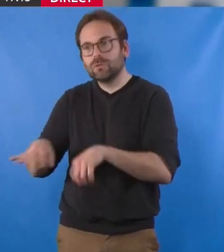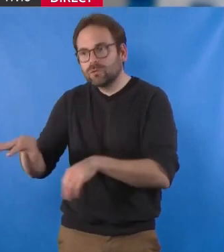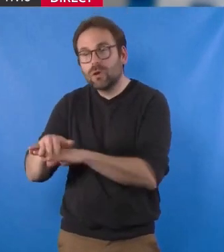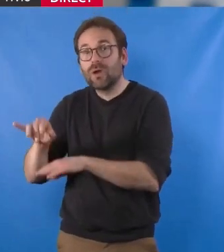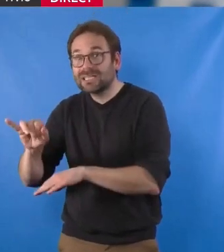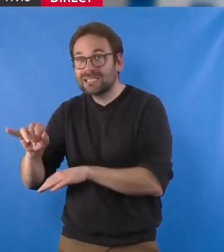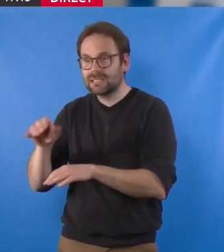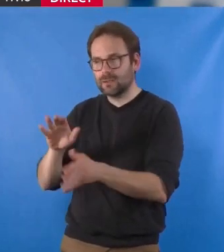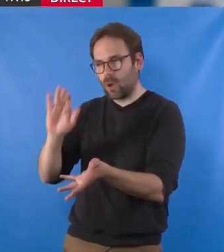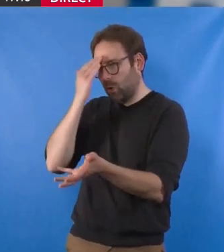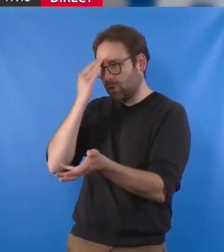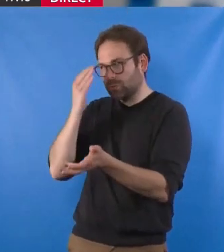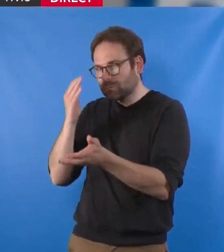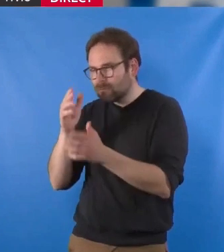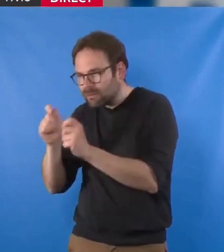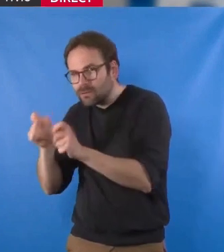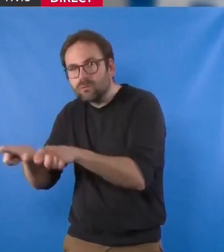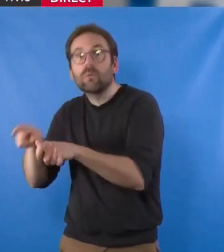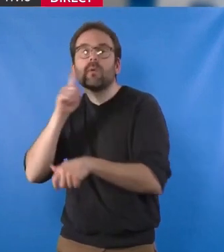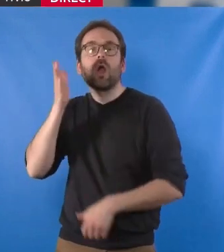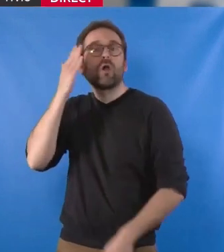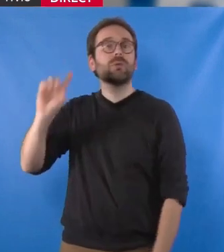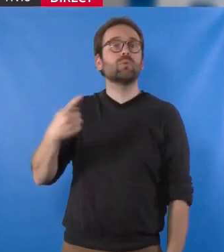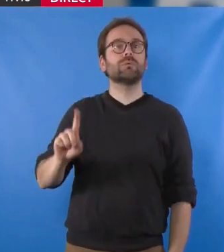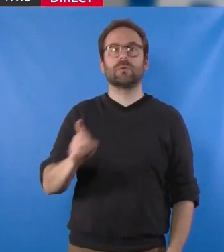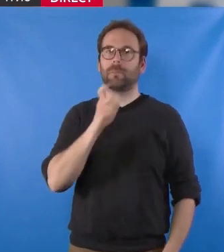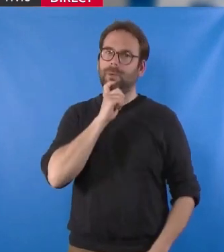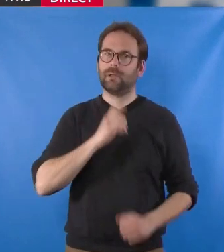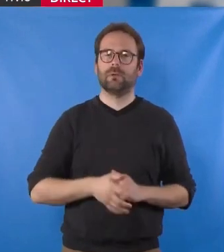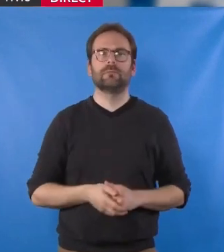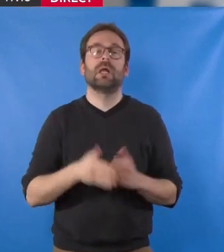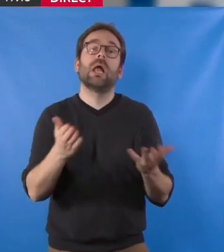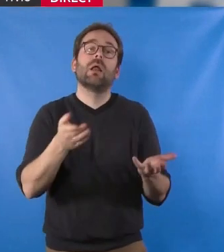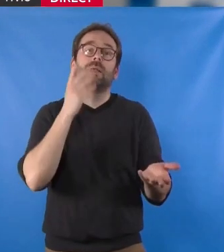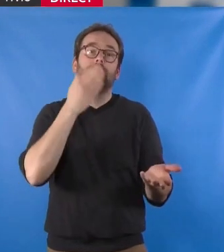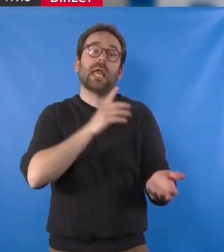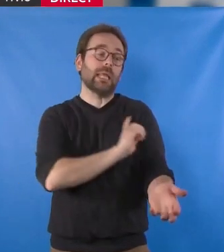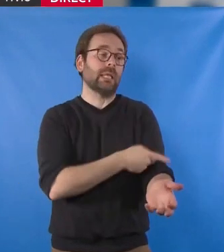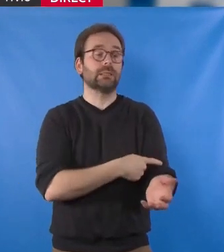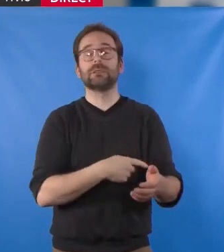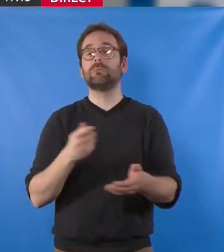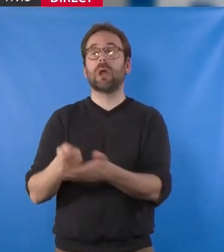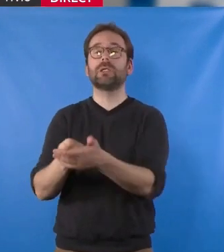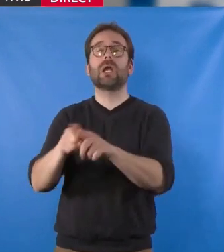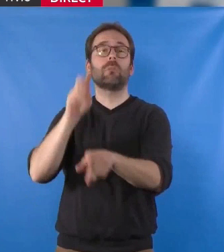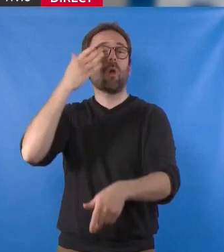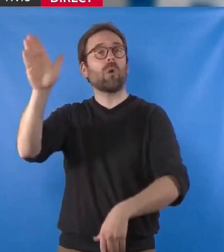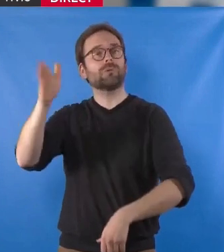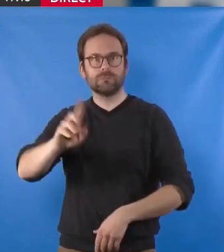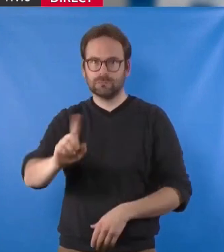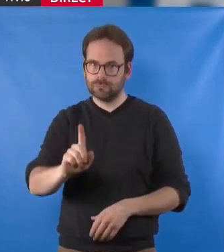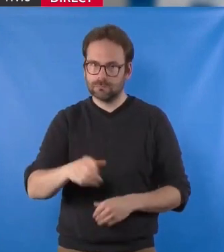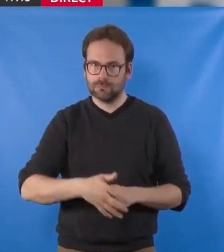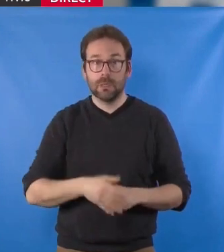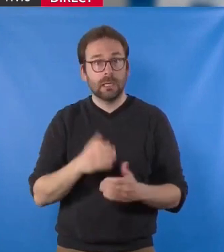pour le moment. Madame la Présidente, chers collègues, comme vous le savez, l'énergie n'est pas une marchandise comme les autres. C'est bien pourquoi nous sommes